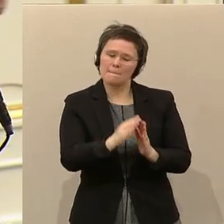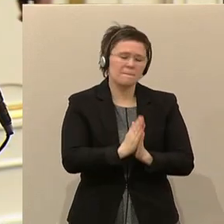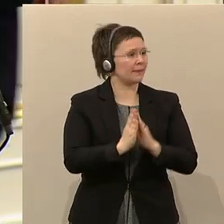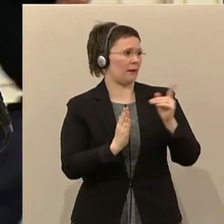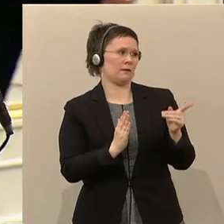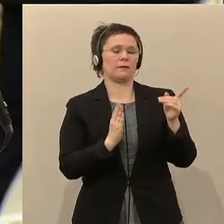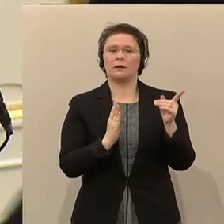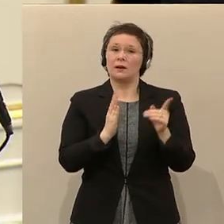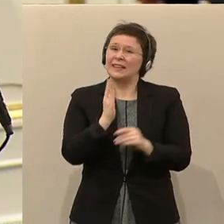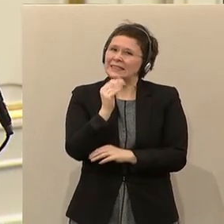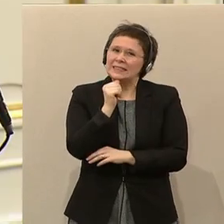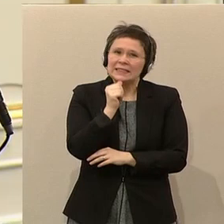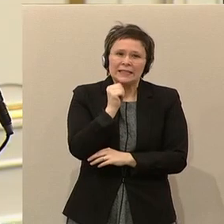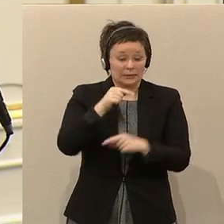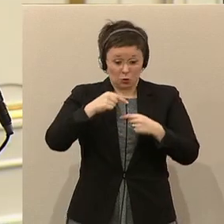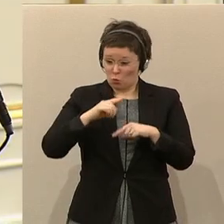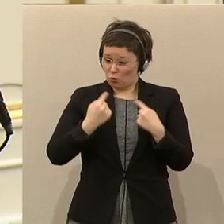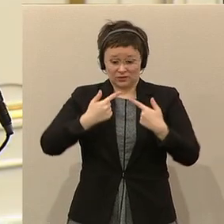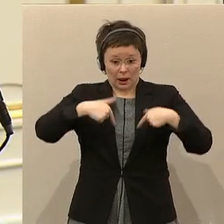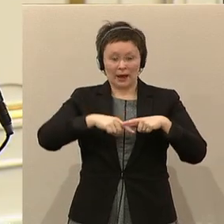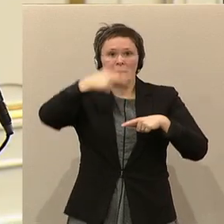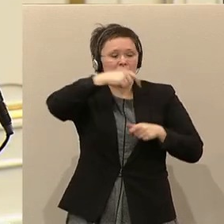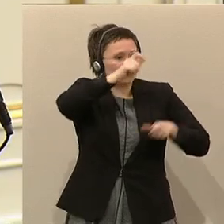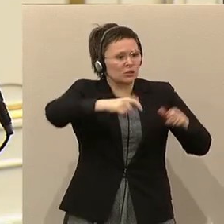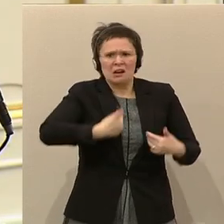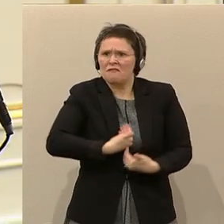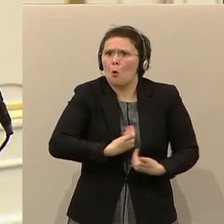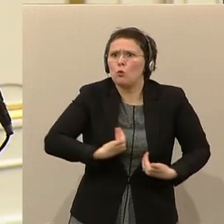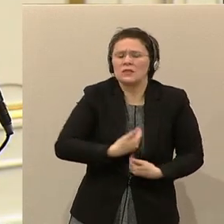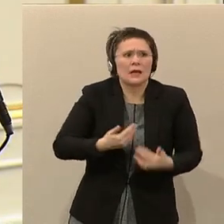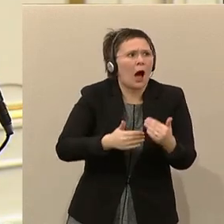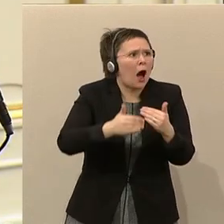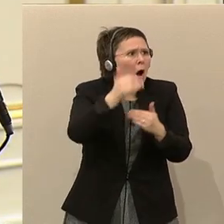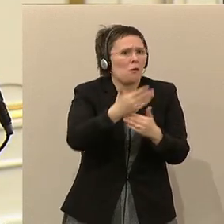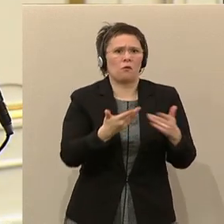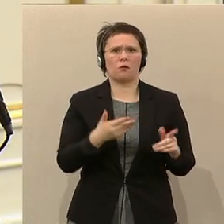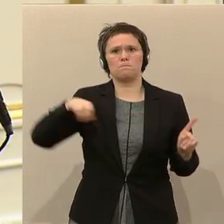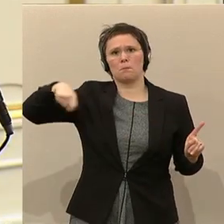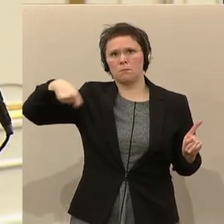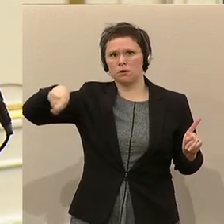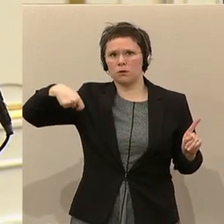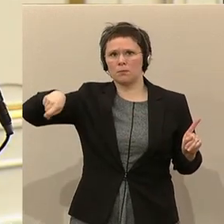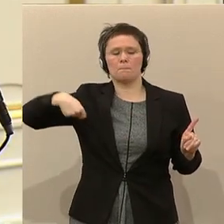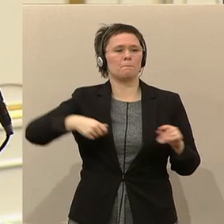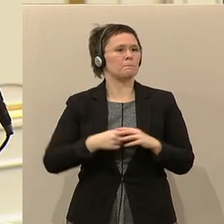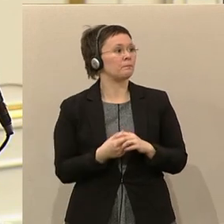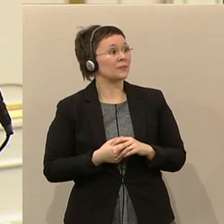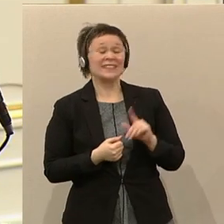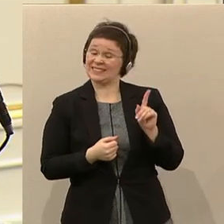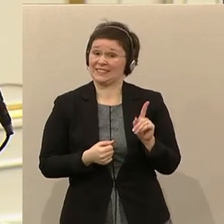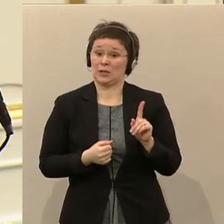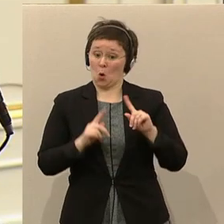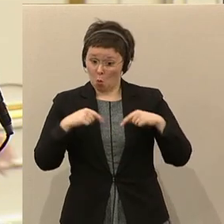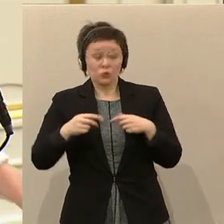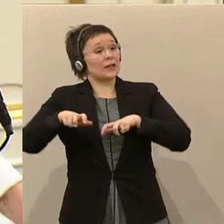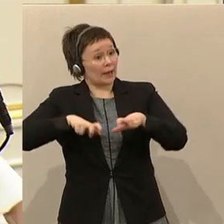Verunsichern Sie die Menschen in unserem Land nicht. Unsere Regierung sichert den